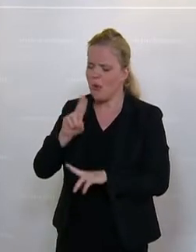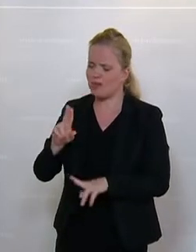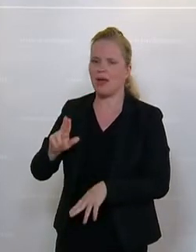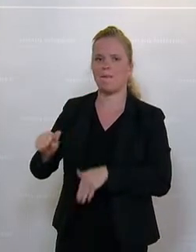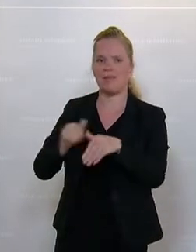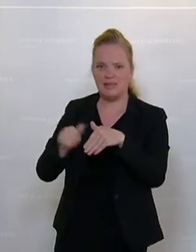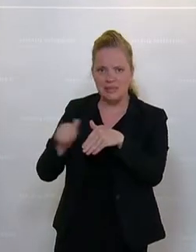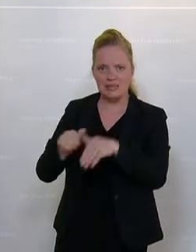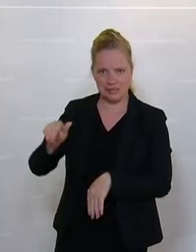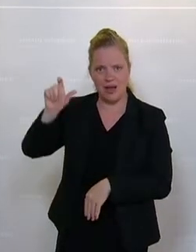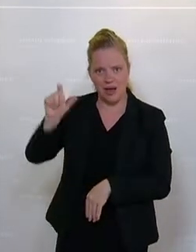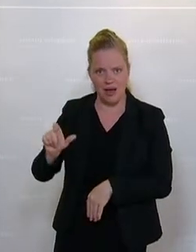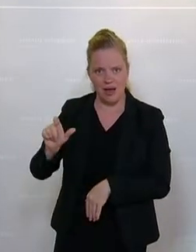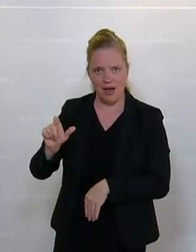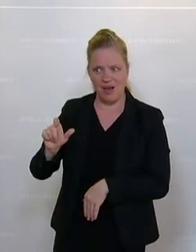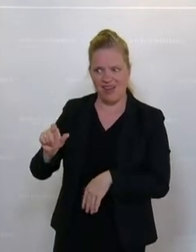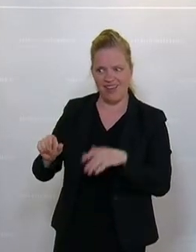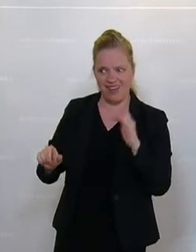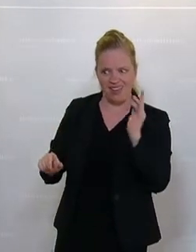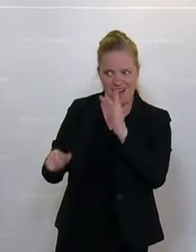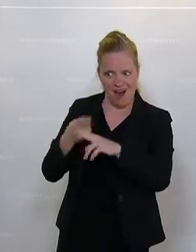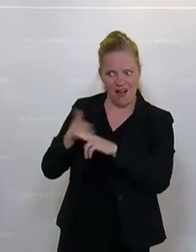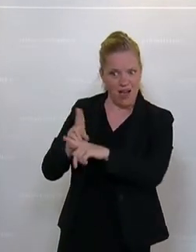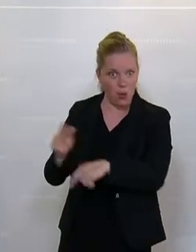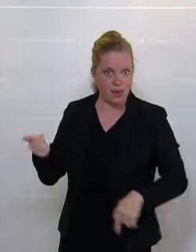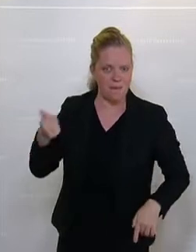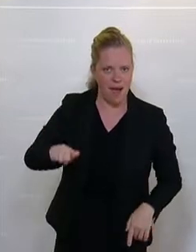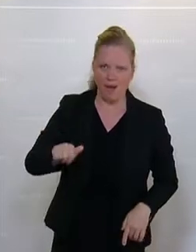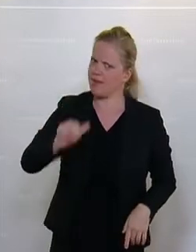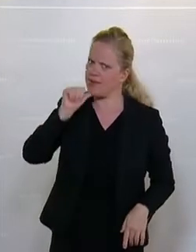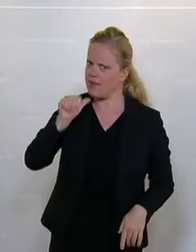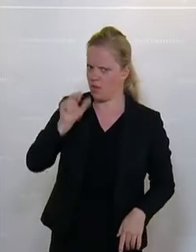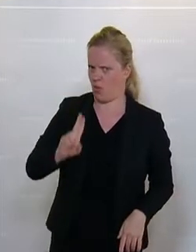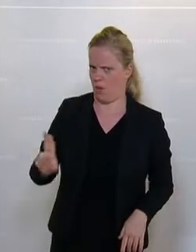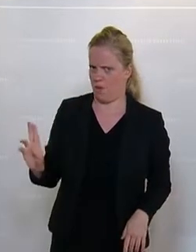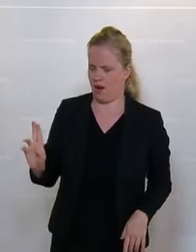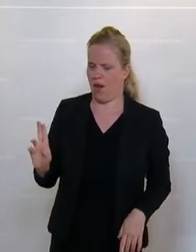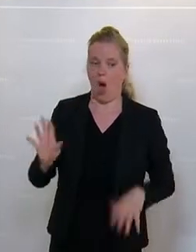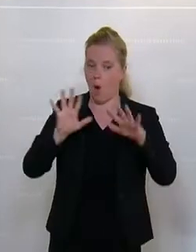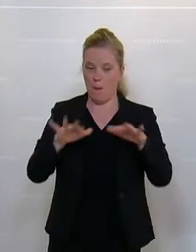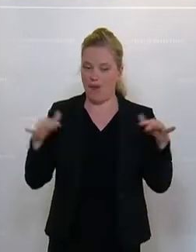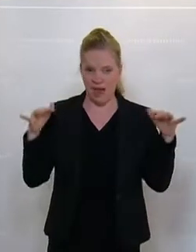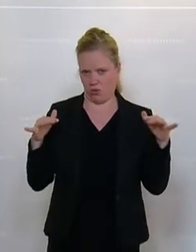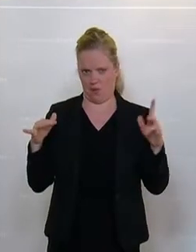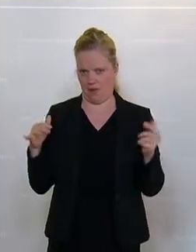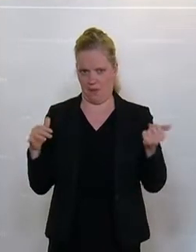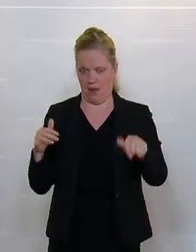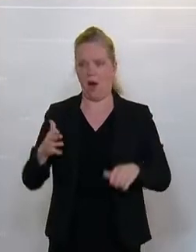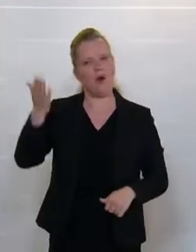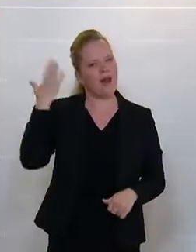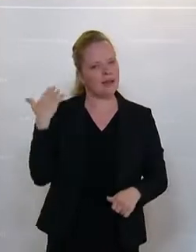Minister gegen sich diese Anklage richtet, dort da sind. Es ist auch unüblich, dass sie im Plenum da sind. Auch in den letzten